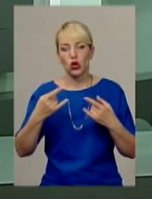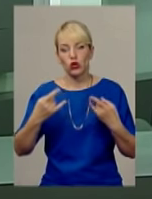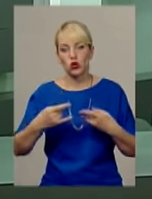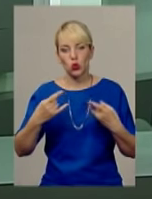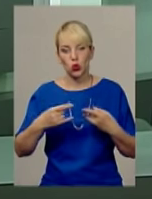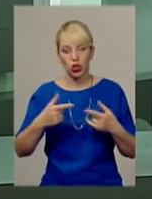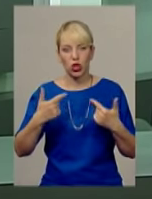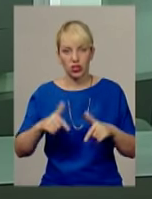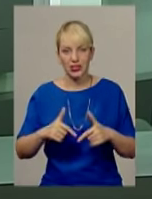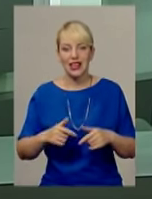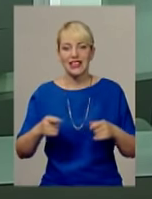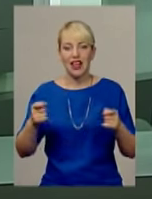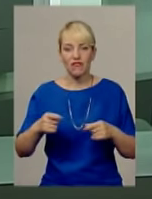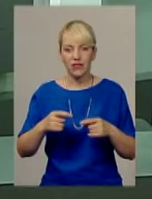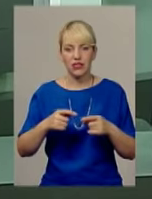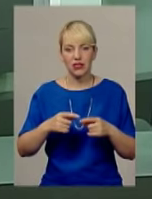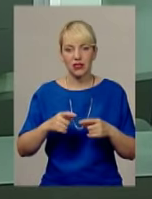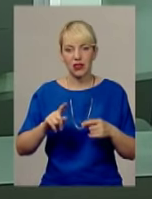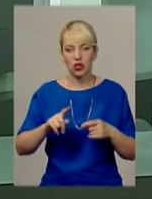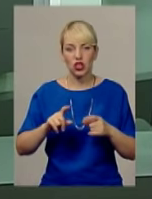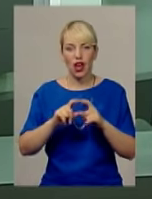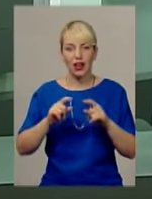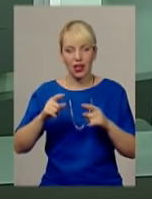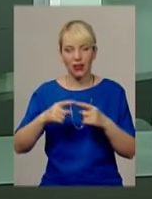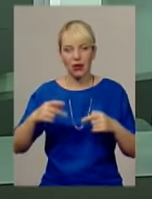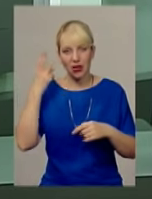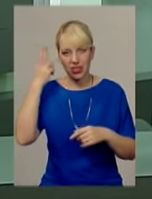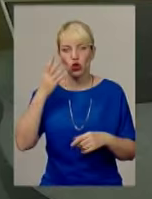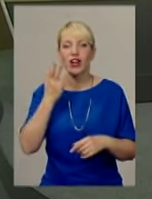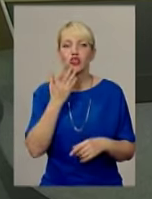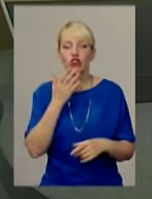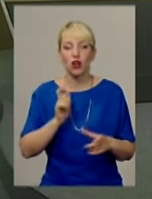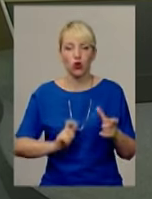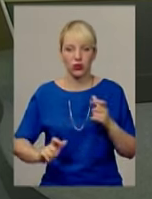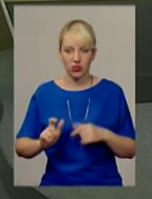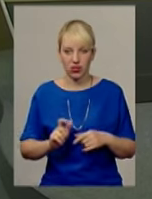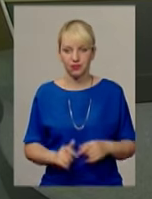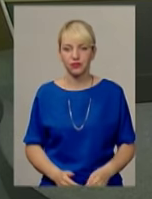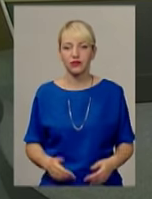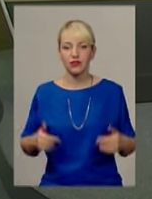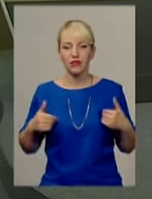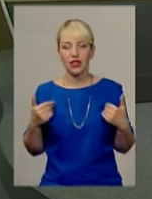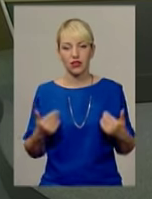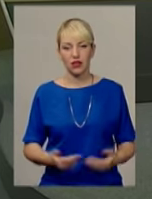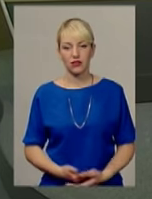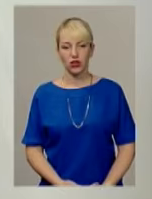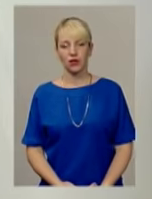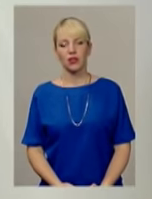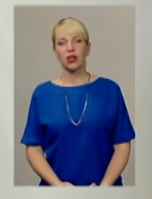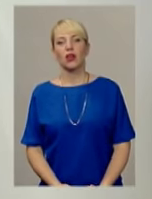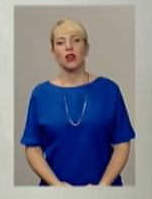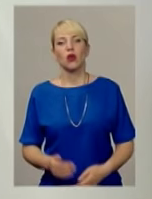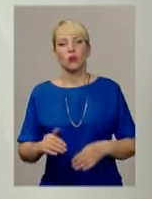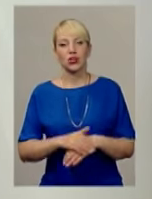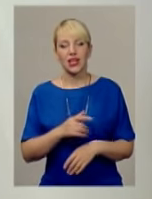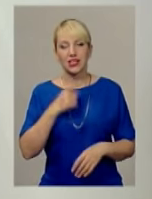Любохинець, завідувач кафедри економічної теорії Хмельницького національного університету. Здравствуйте, Лариса Сергійовна. Доброго дня. Скажіть, будь ласка,